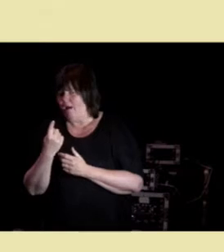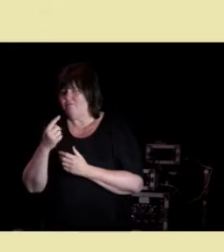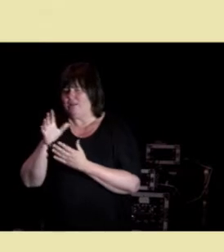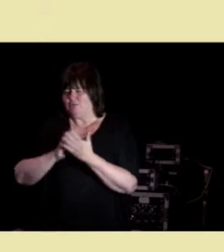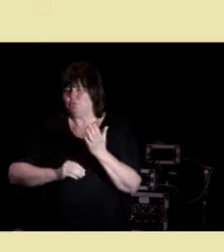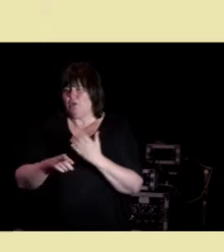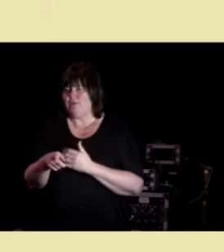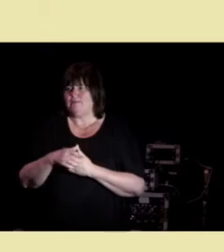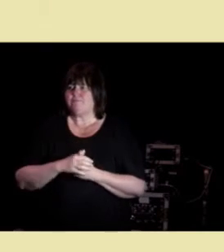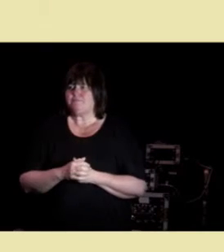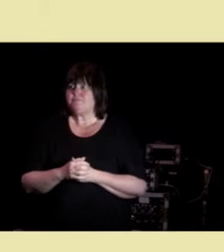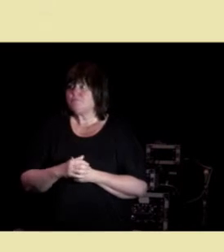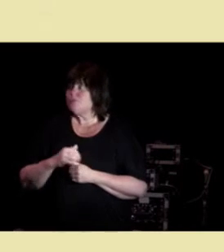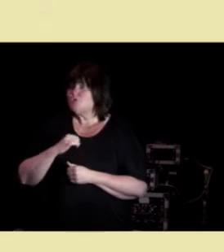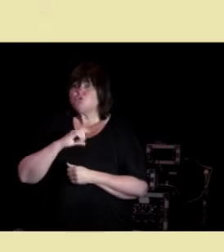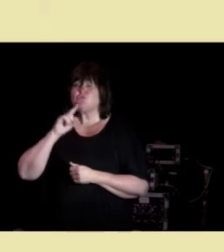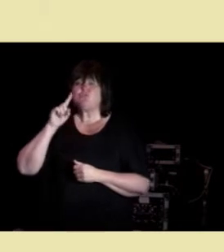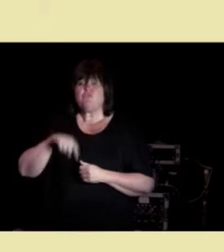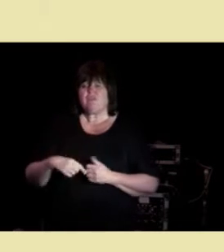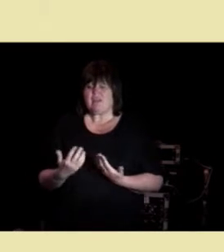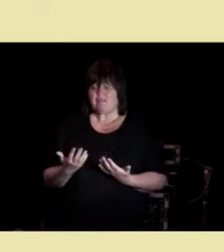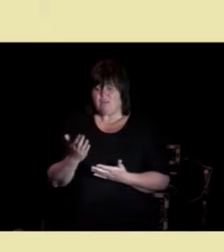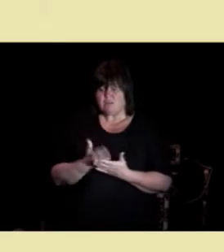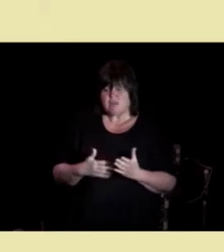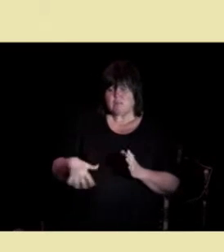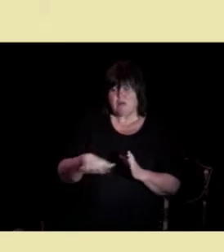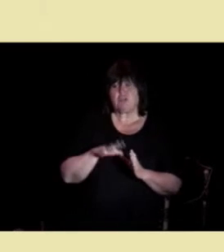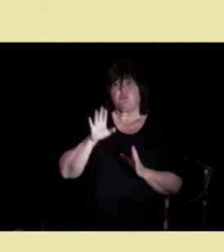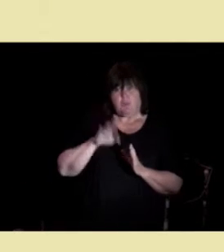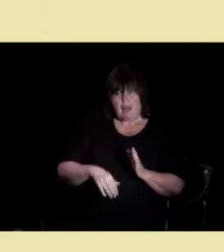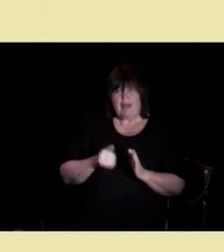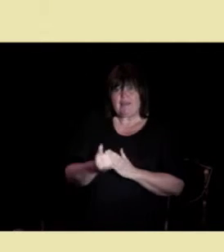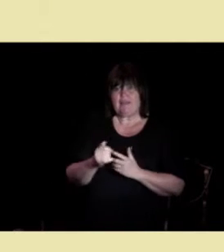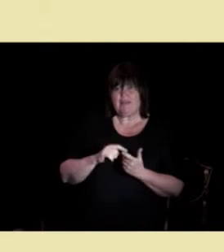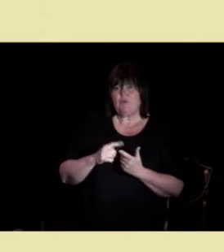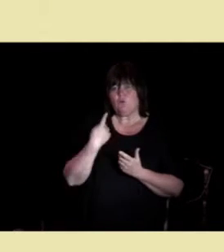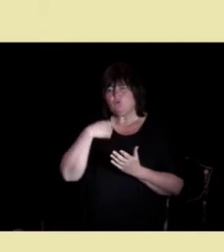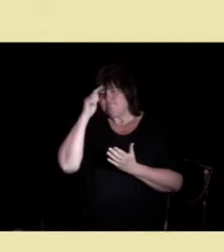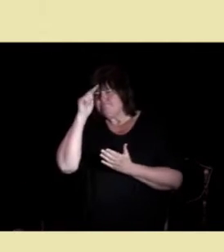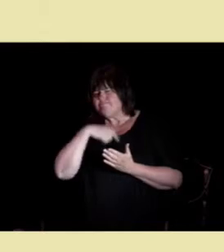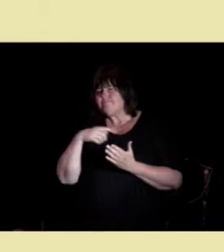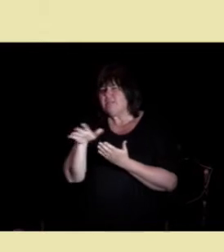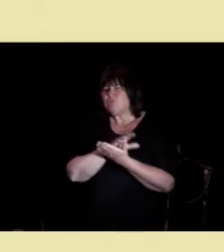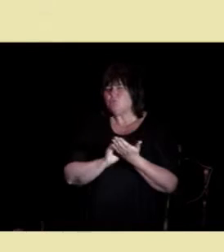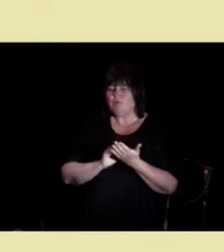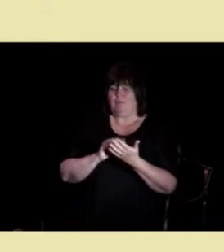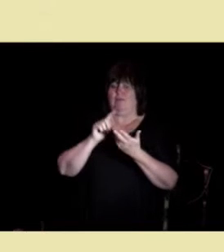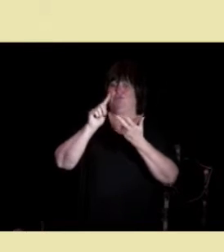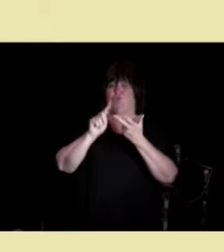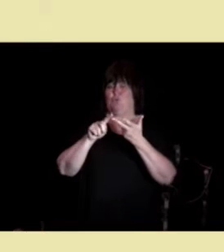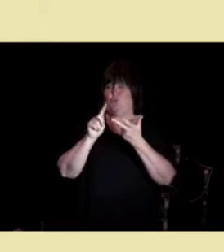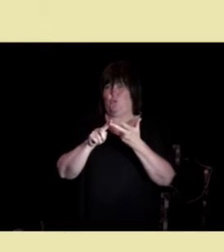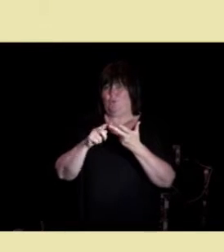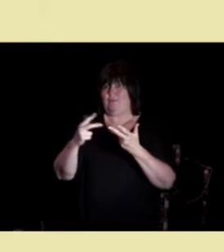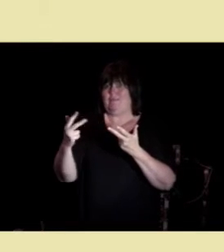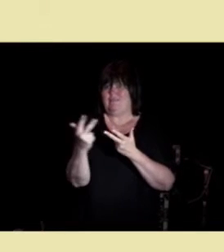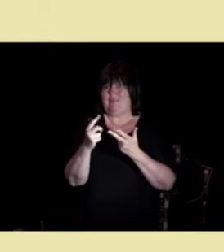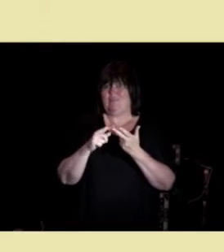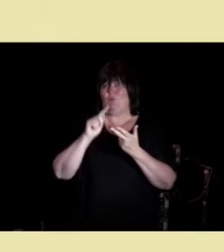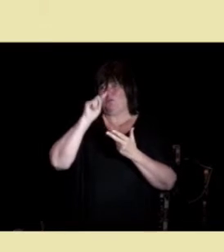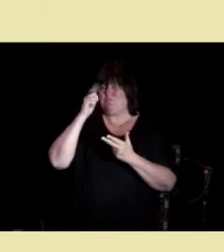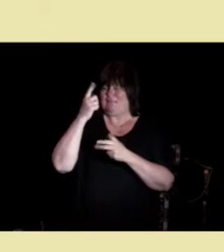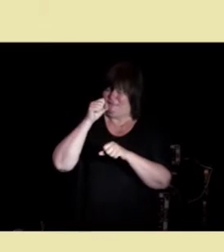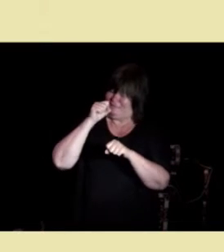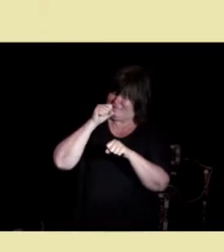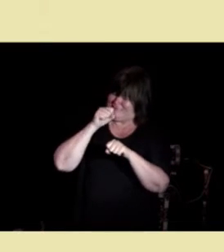Så hvis du vet hvilket marked du befinner deg i, du vet og du er opptatt av resultater, så kommer den tredje og mest strevsomme